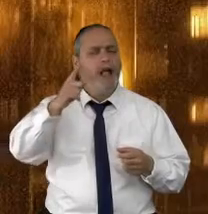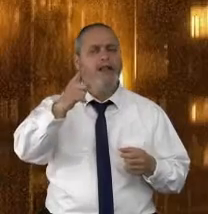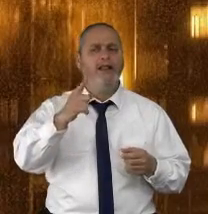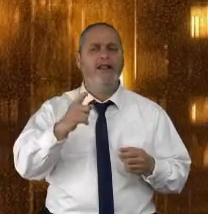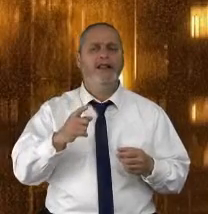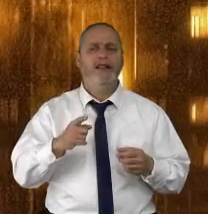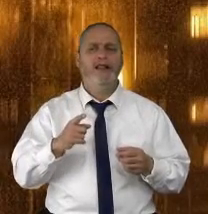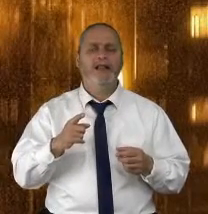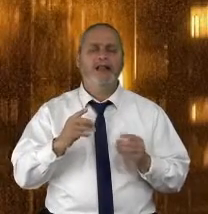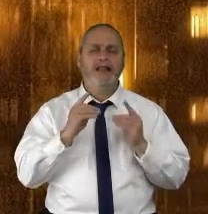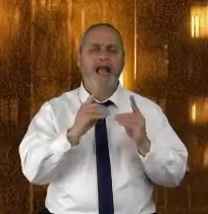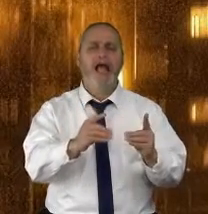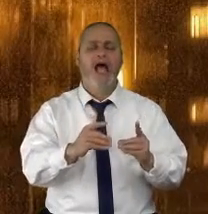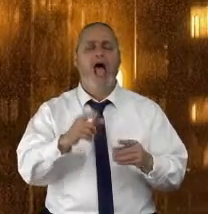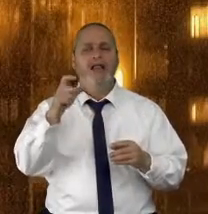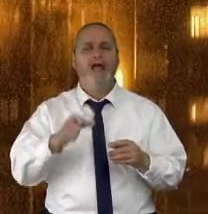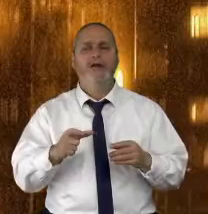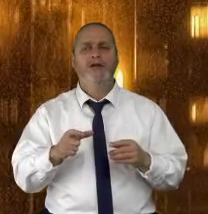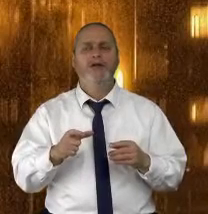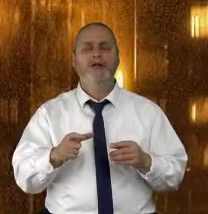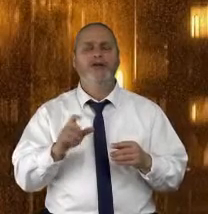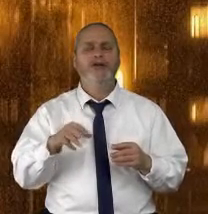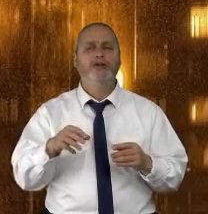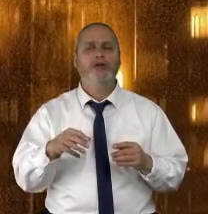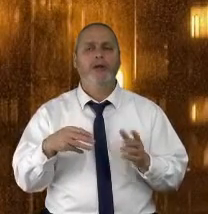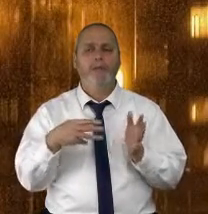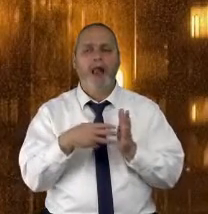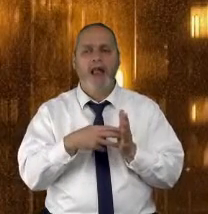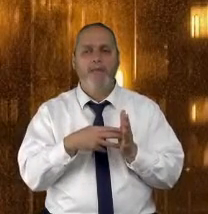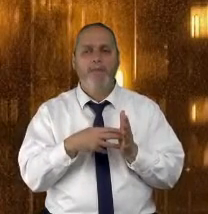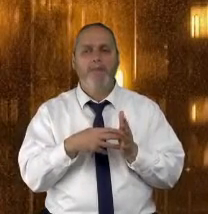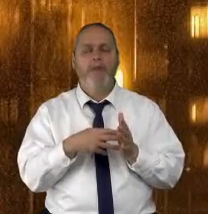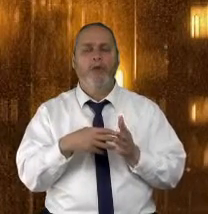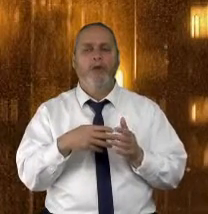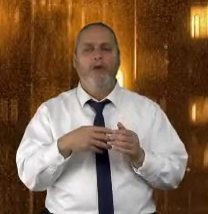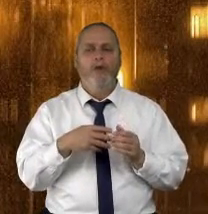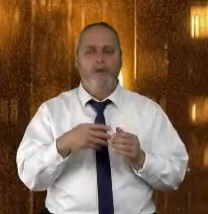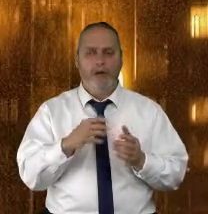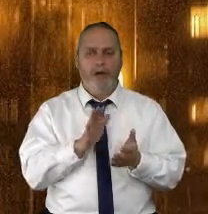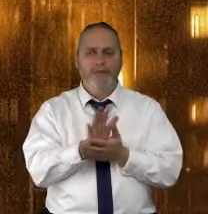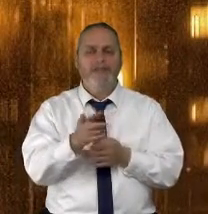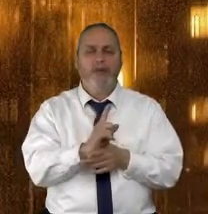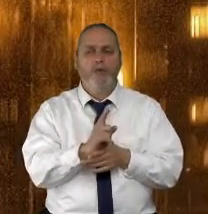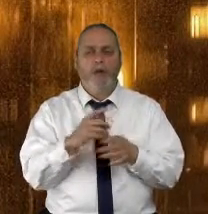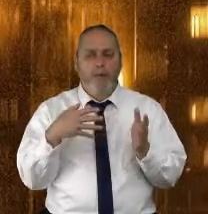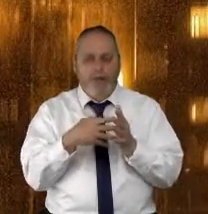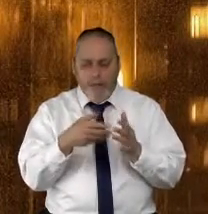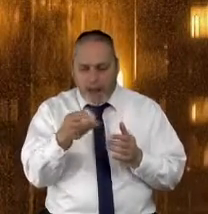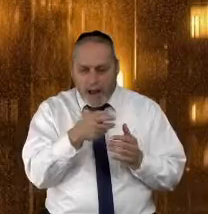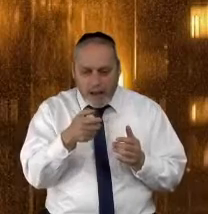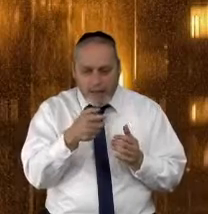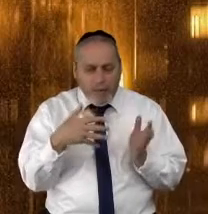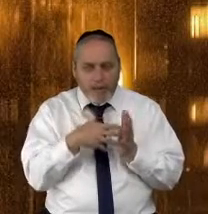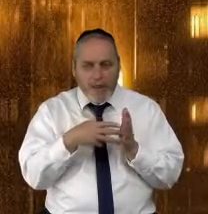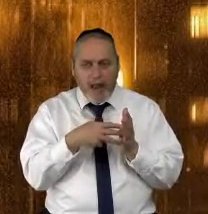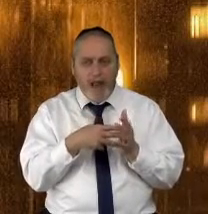אדם שיש לו מיילים בטלפון או במחשב, בעמוצה כל רבע שעה בודק אותם, לוקח